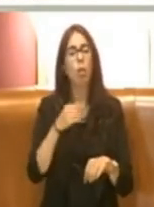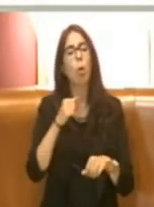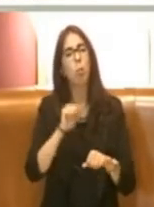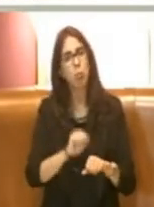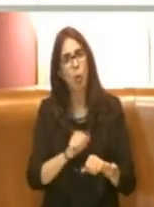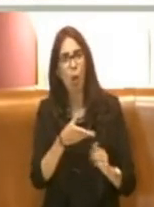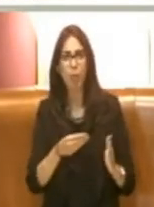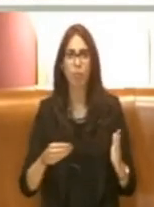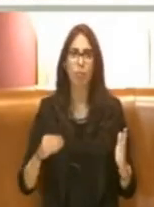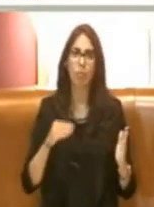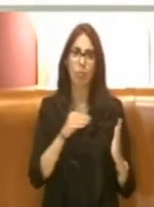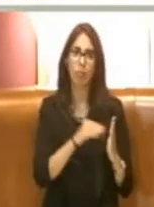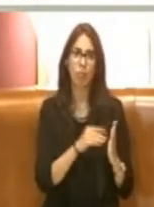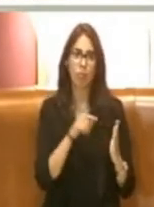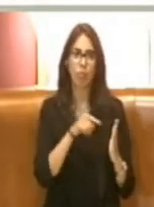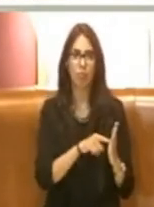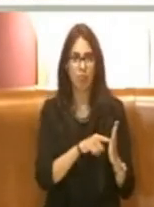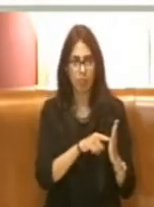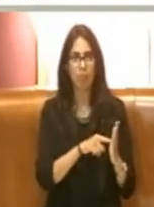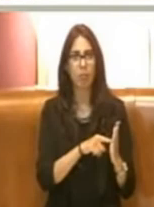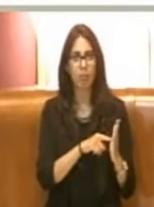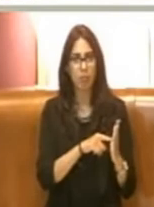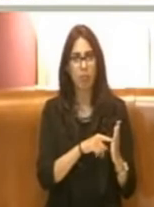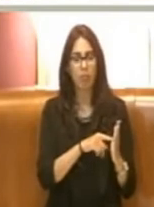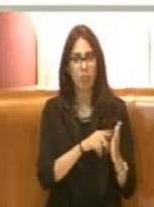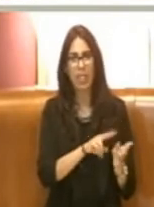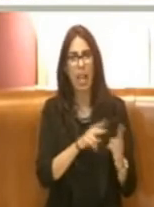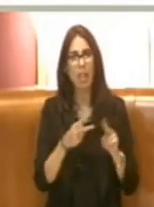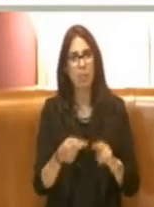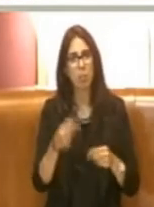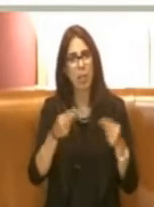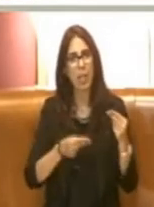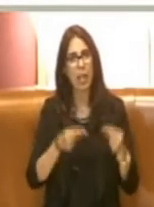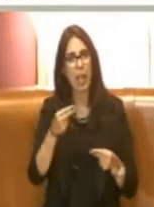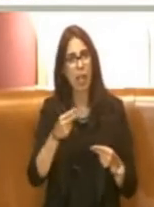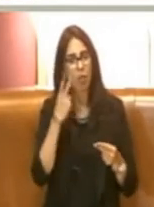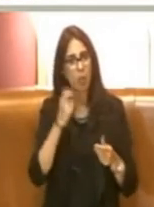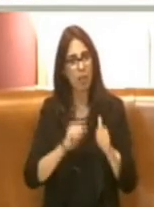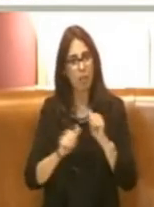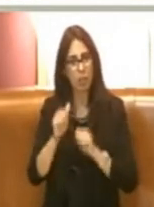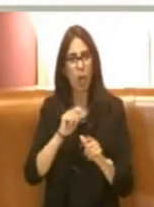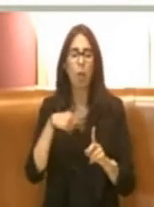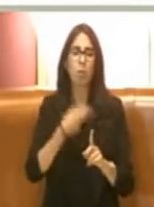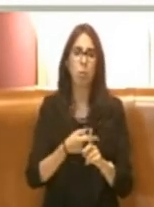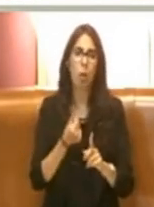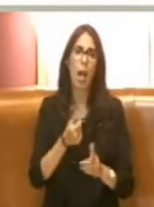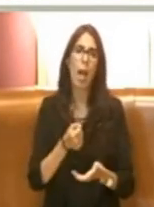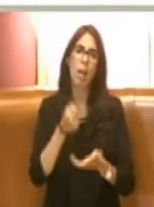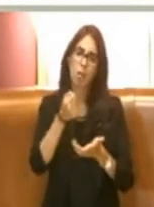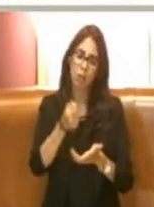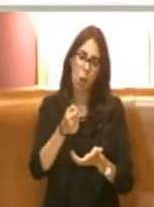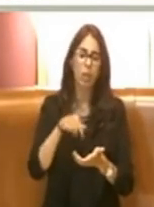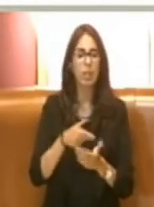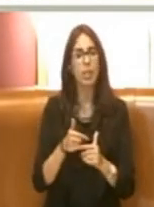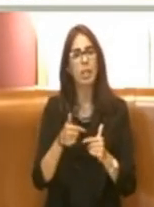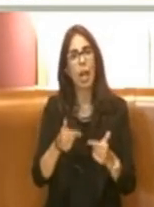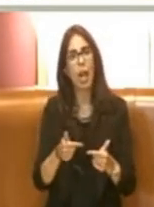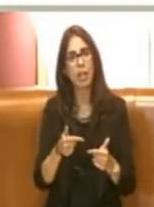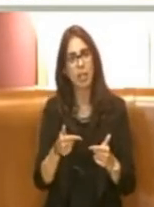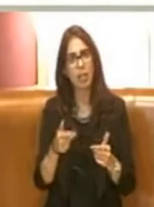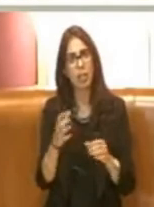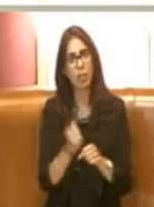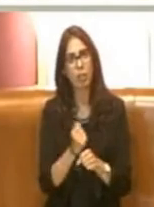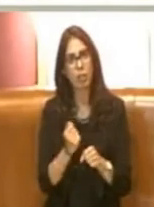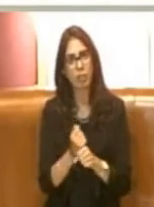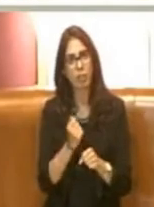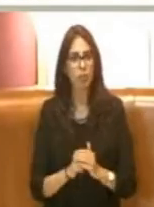bilancio di previsione e l'assegnazione di questi fondi alla realizzazione dell'opera, cosa che al momento senza questo emendamento non